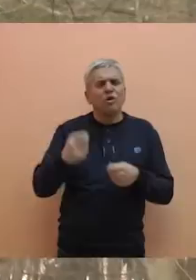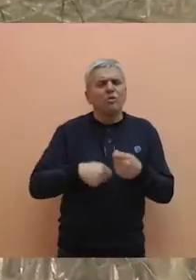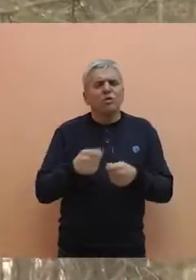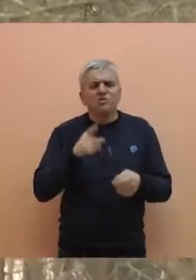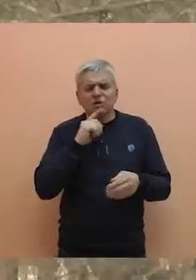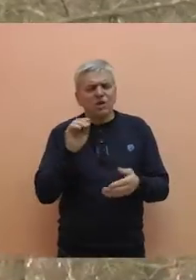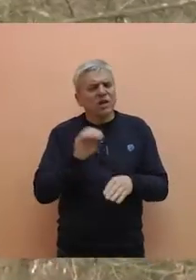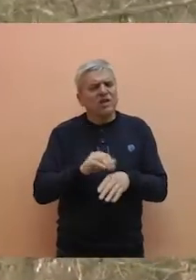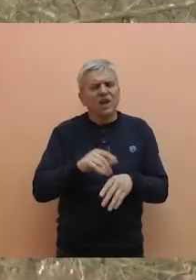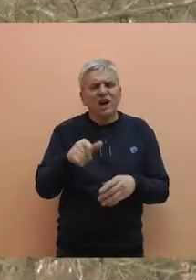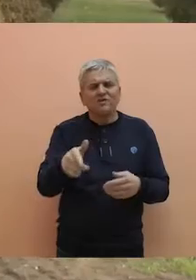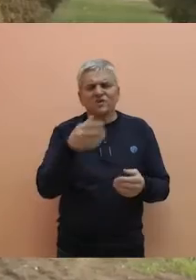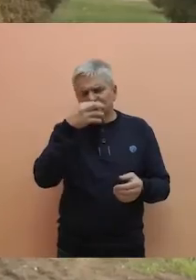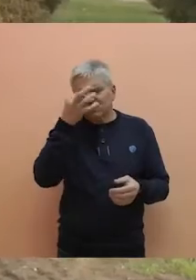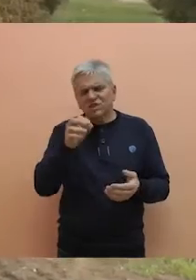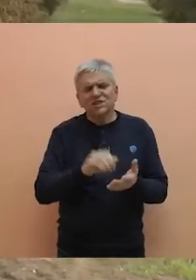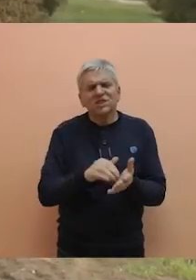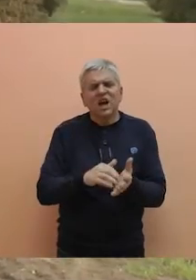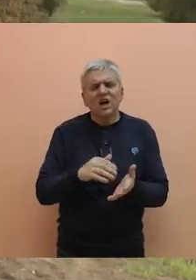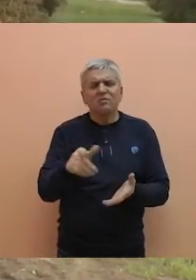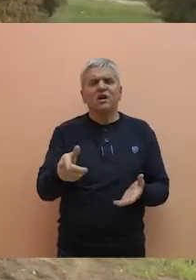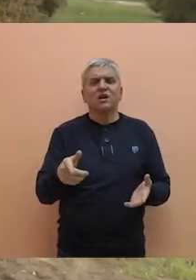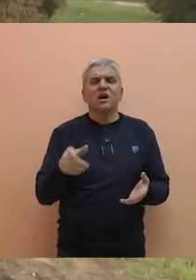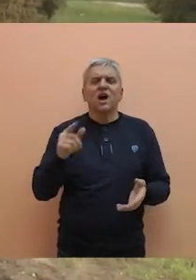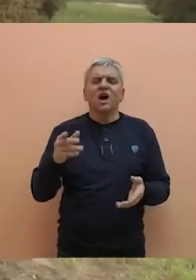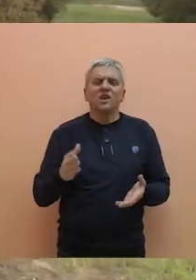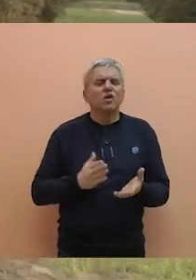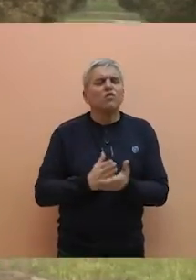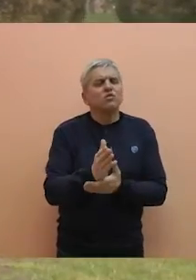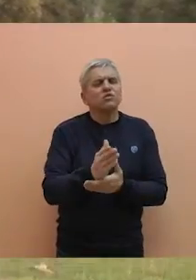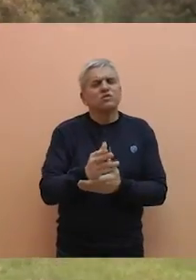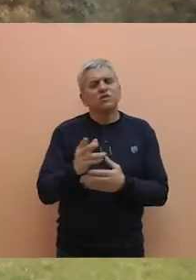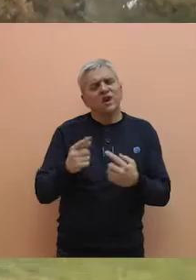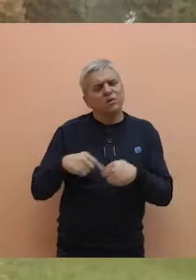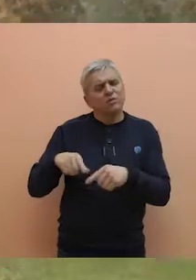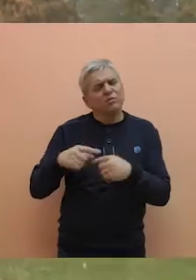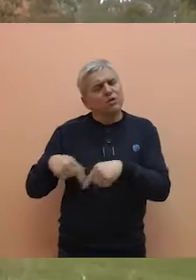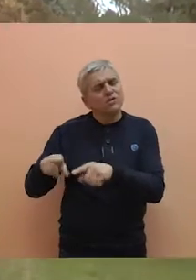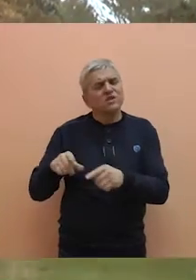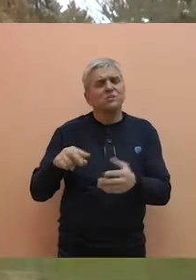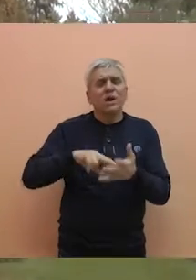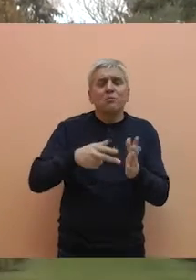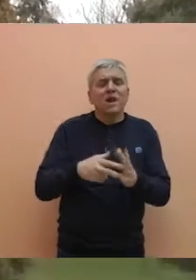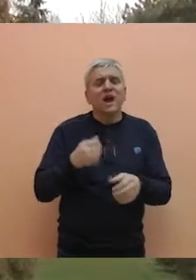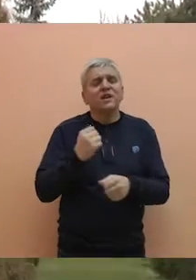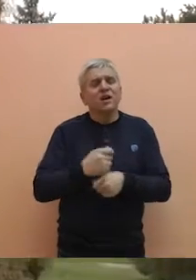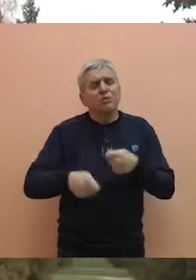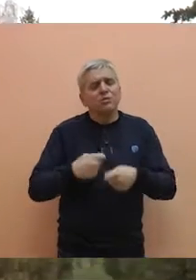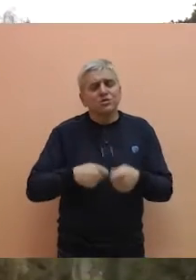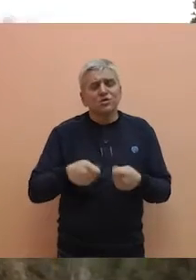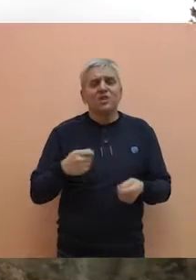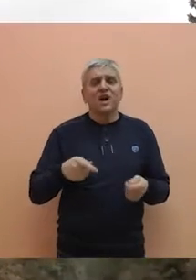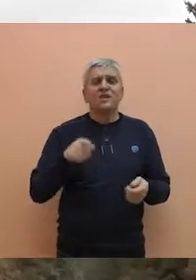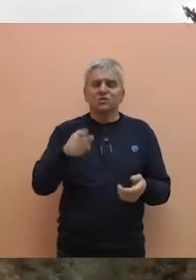nisu u nadležnosti ovog preduzeća, ali se oni svakako odazivaju i pružaju mnogo usluga izvan plana poslovanja. Sve te usluge van